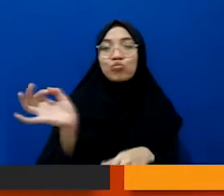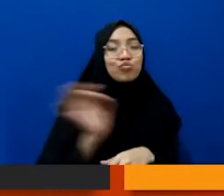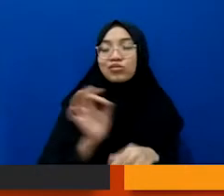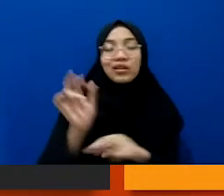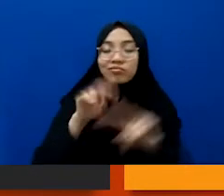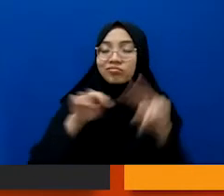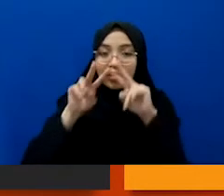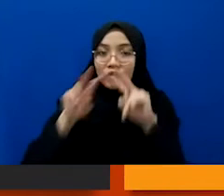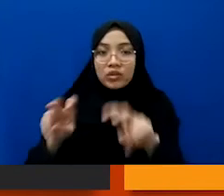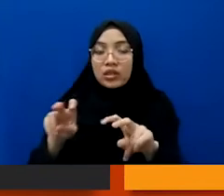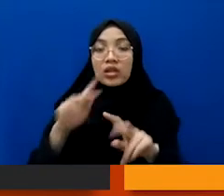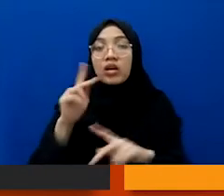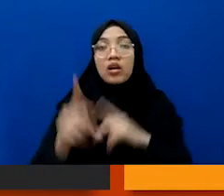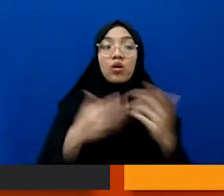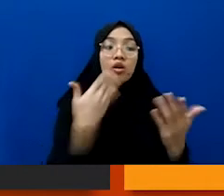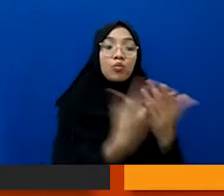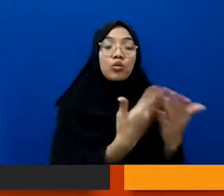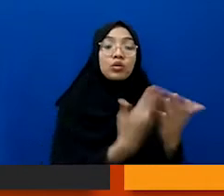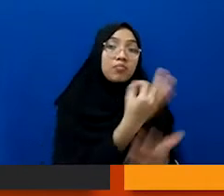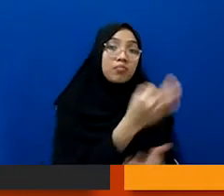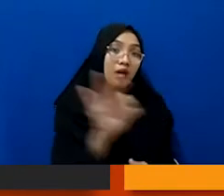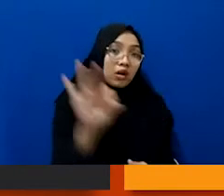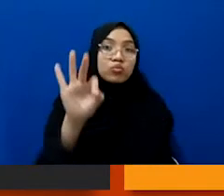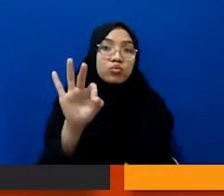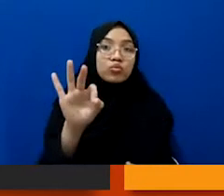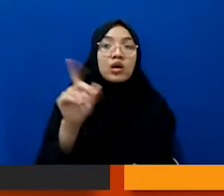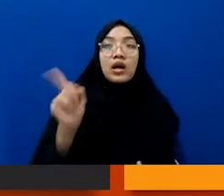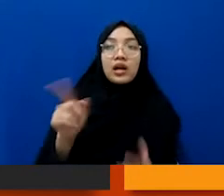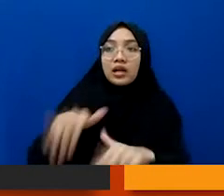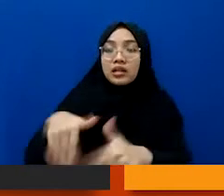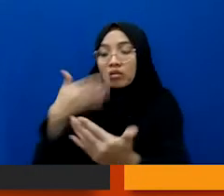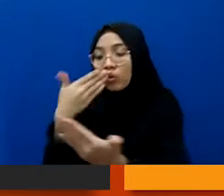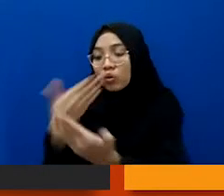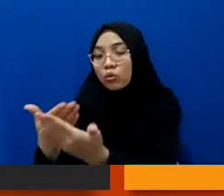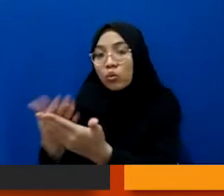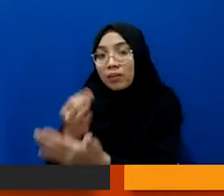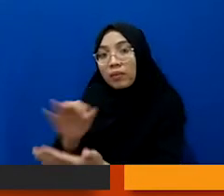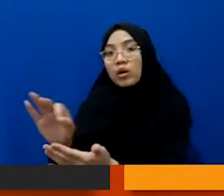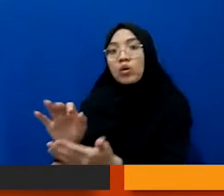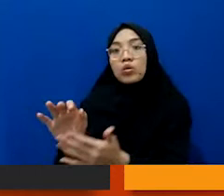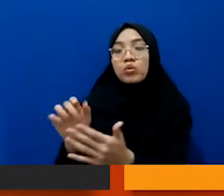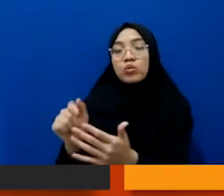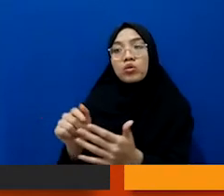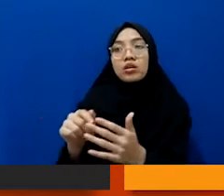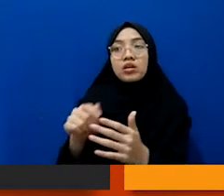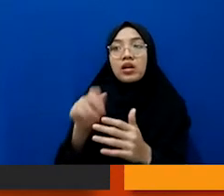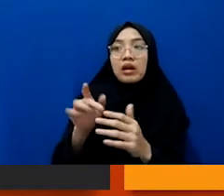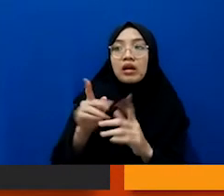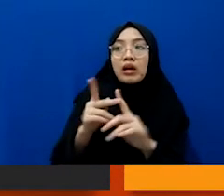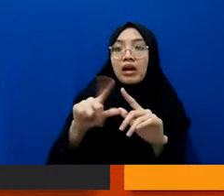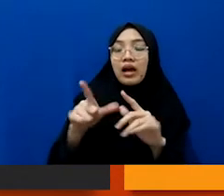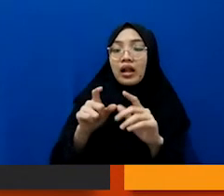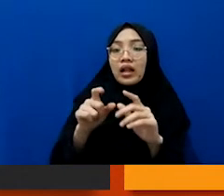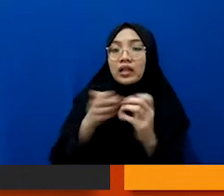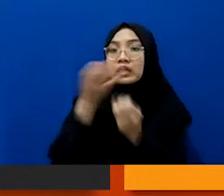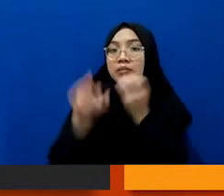Kalau ternyata ada bukti baru, ada temuan-temuan baru, ada hal yang diungkap yang baru, itu